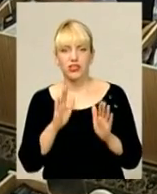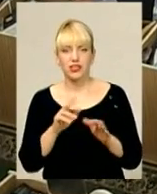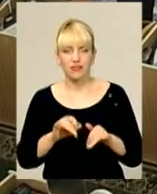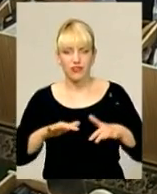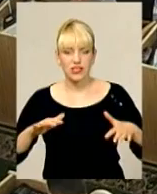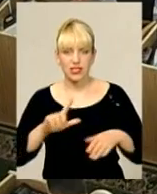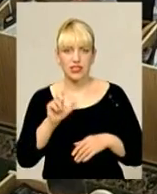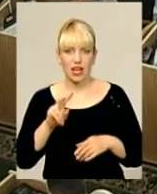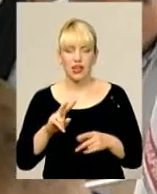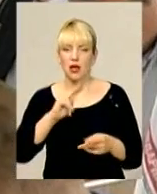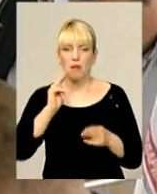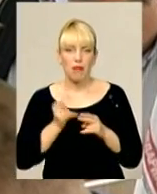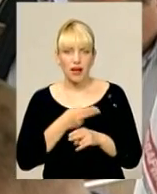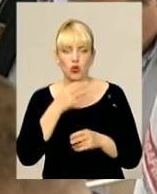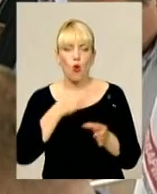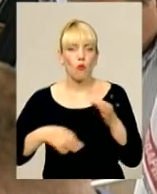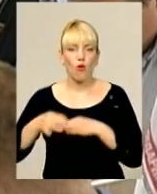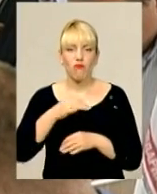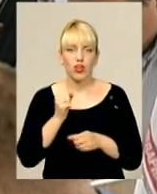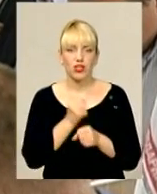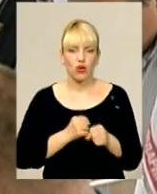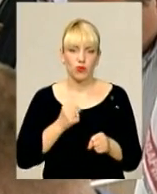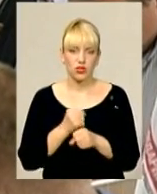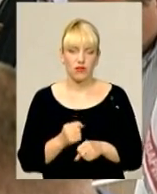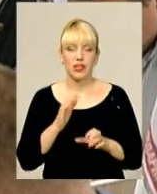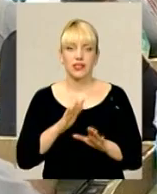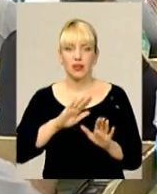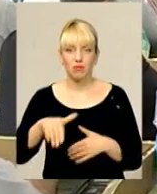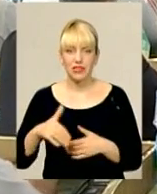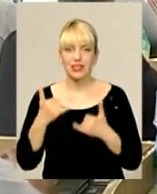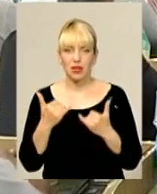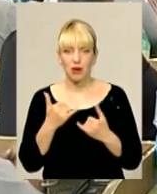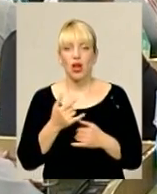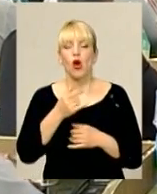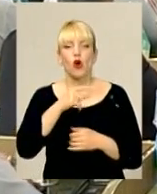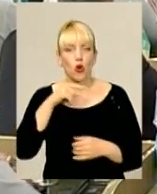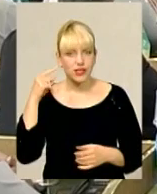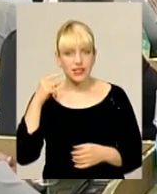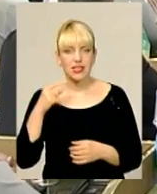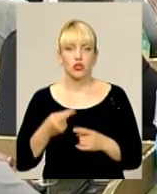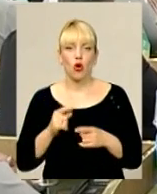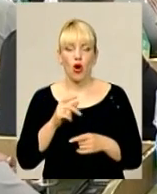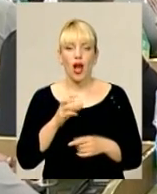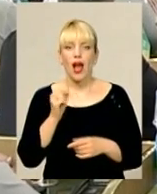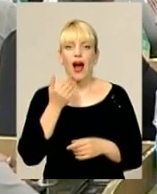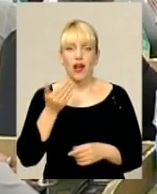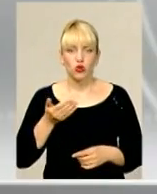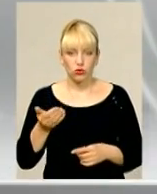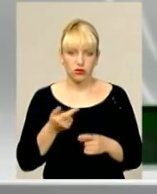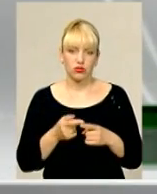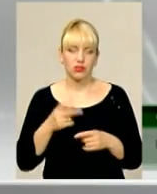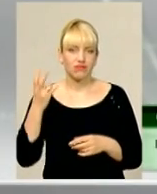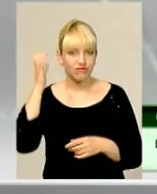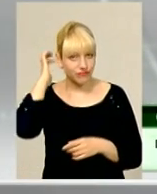обговорення і без опрацювання. Тільки от тепер, після російського анонсу, доводиться шукати потилицю. Ну і, звісно, шукати винних.